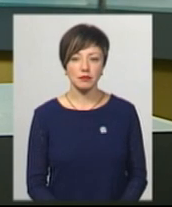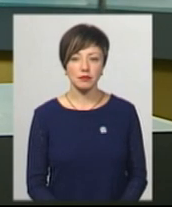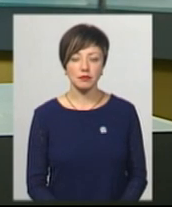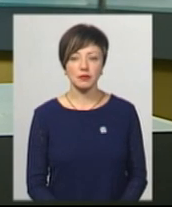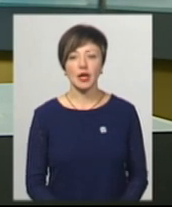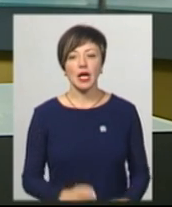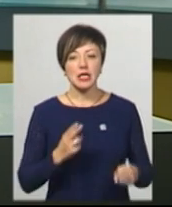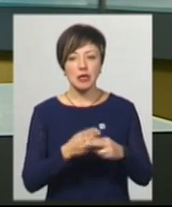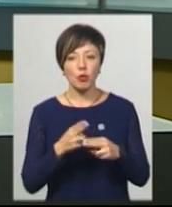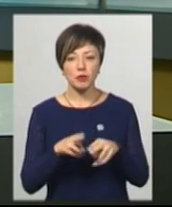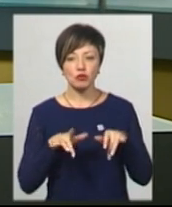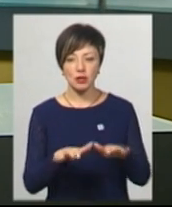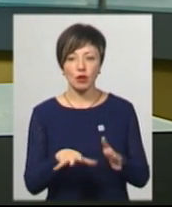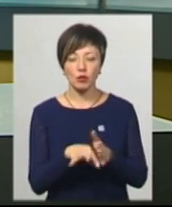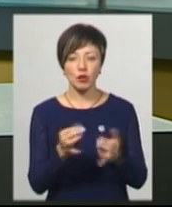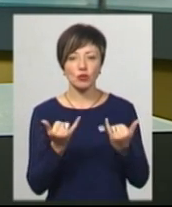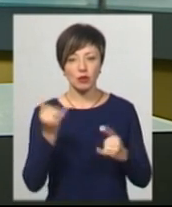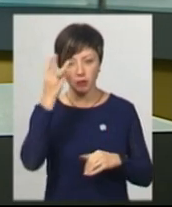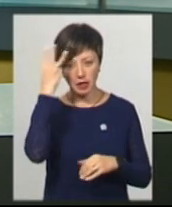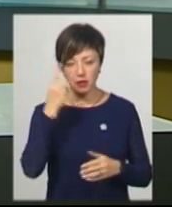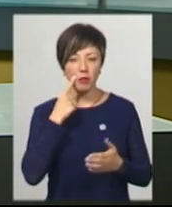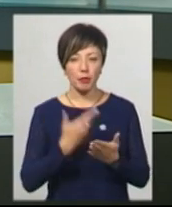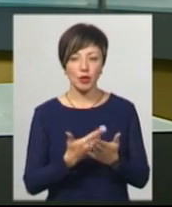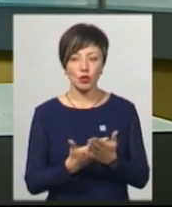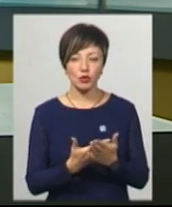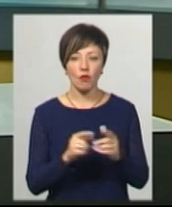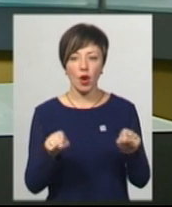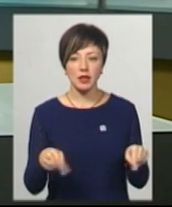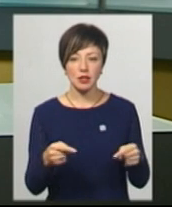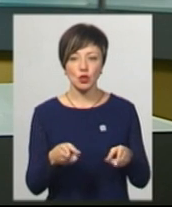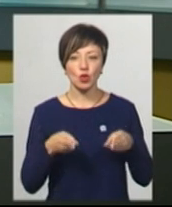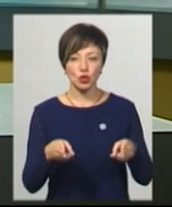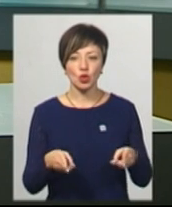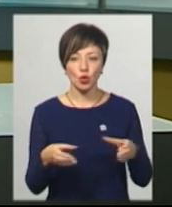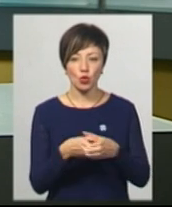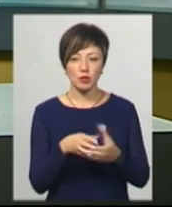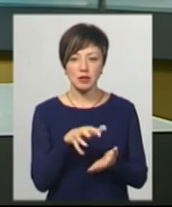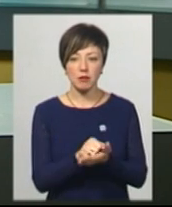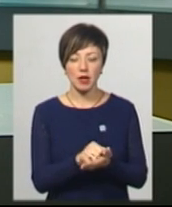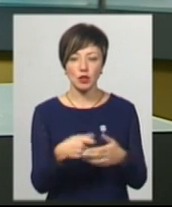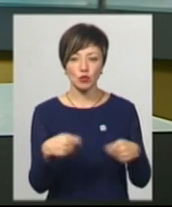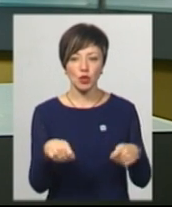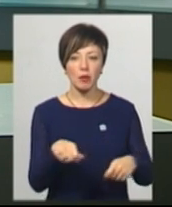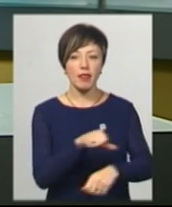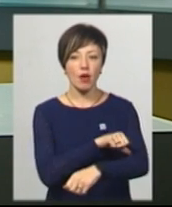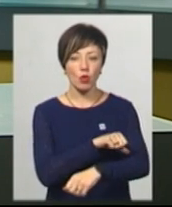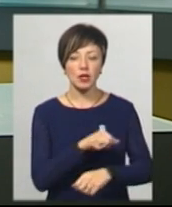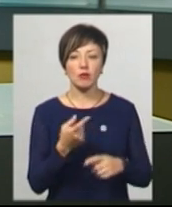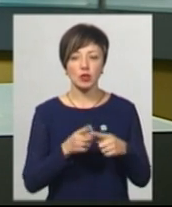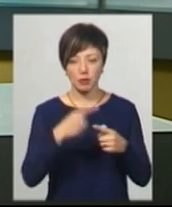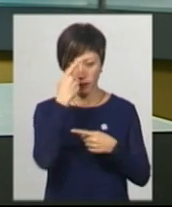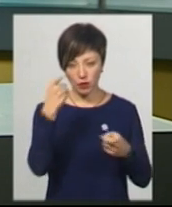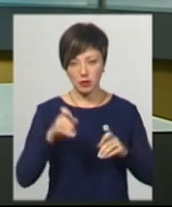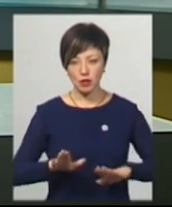Запобіжний захід обирають сьогодні в Хмельницькому підозрюваному в організації злочинної групи, що займалася збутом наркотиків. Про це